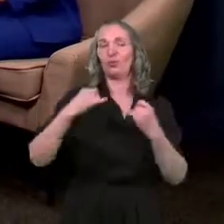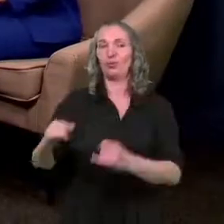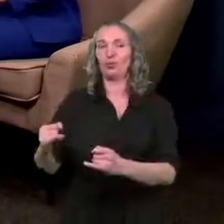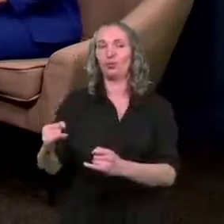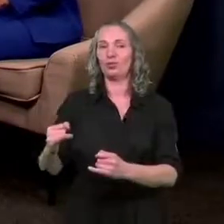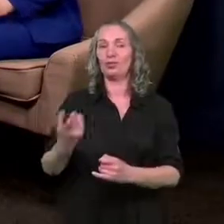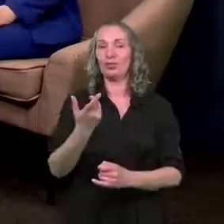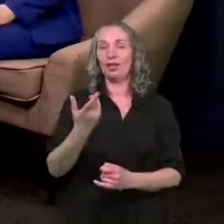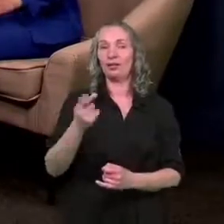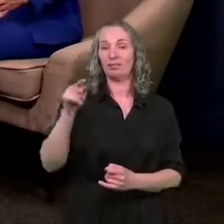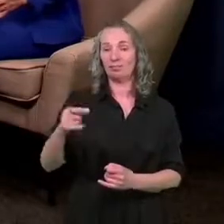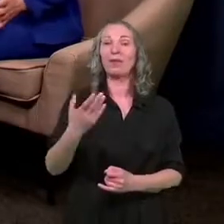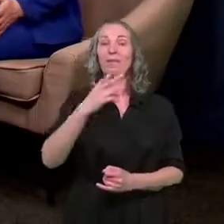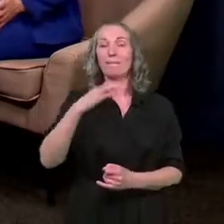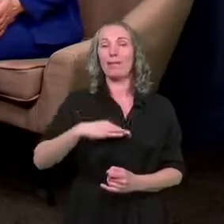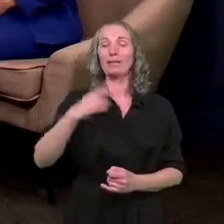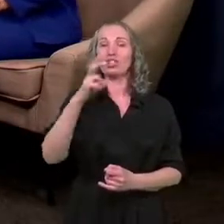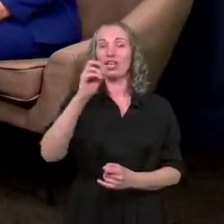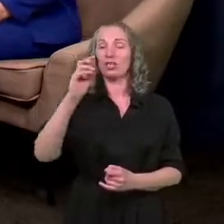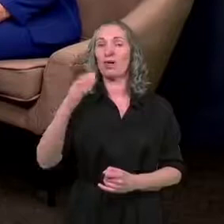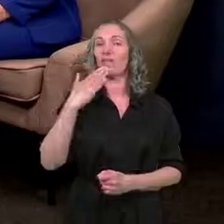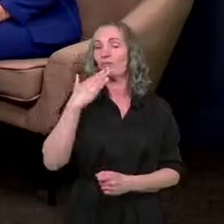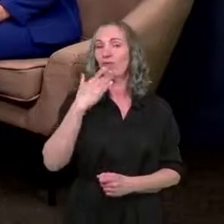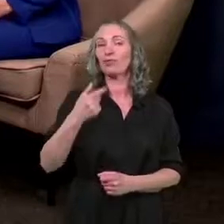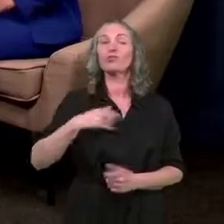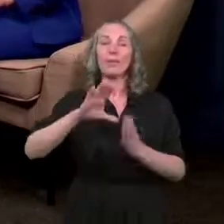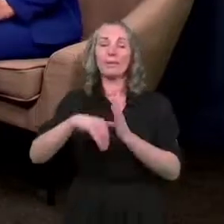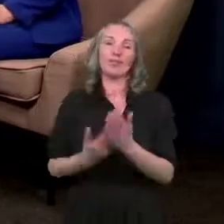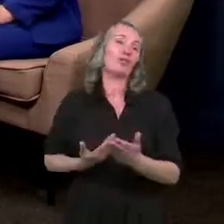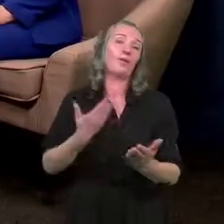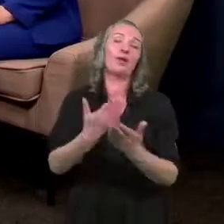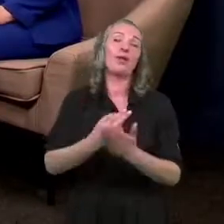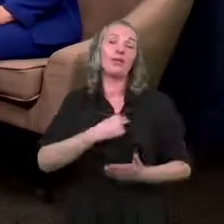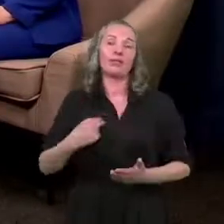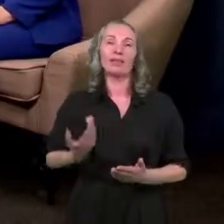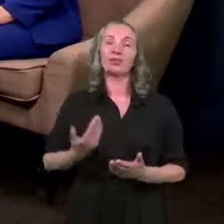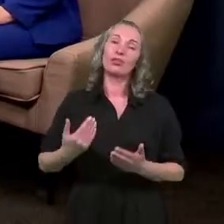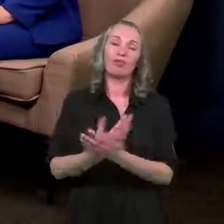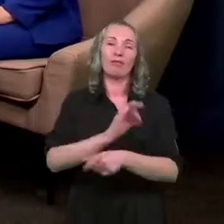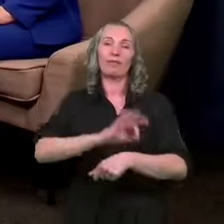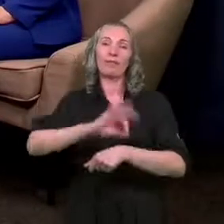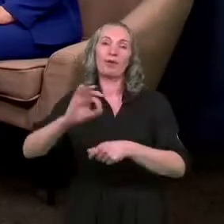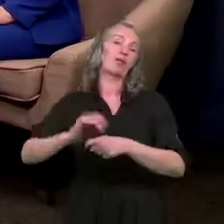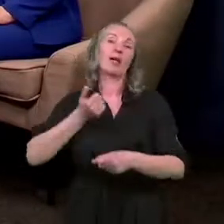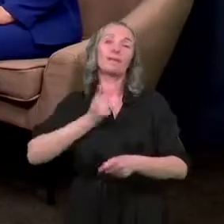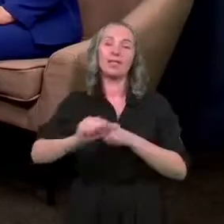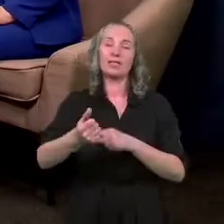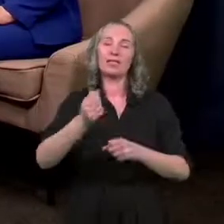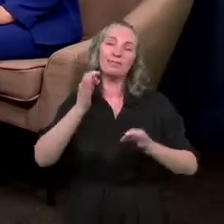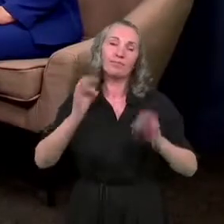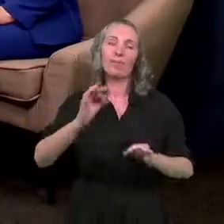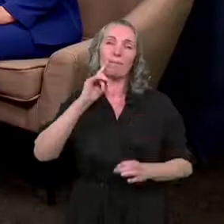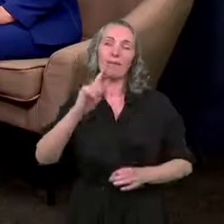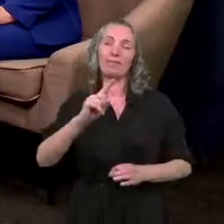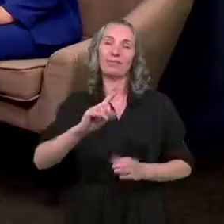tym, o czym Pan Czesław mówił, a o tym, co miasto proponuje. Nasz nowy program jest programem realnym, ale